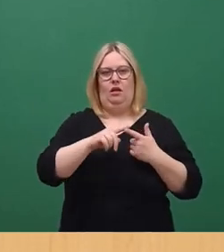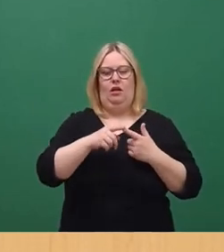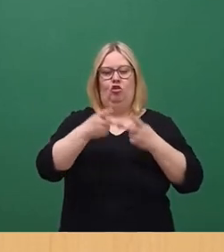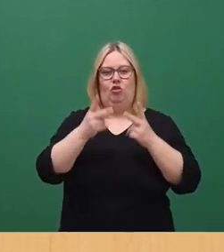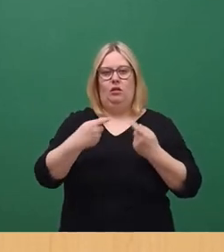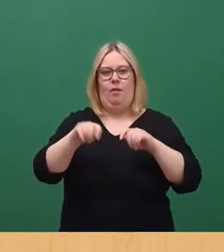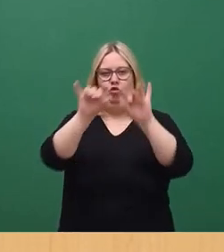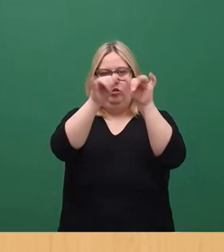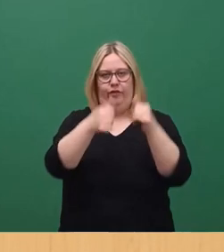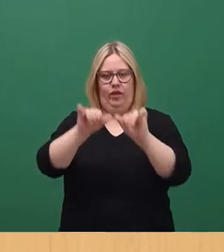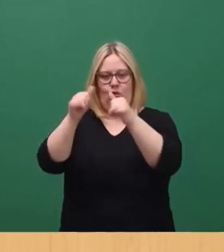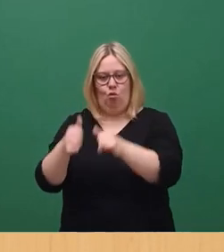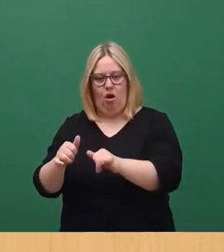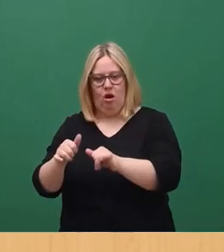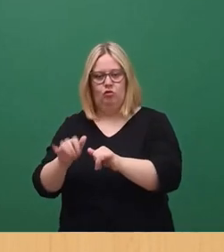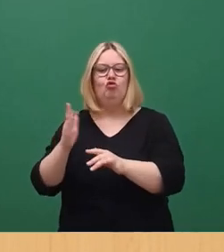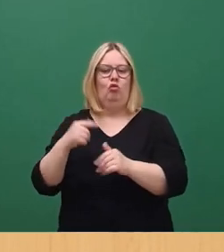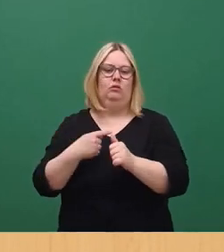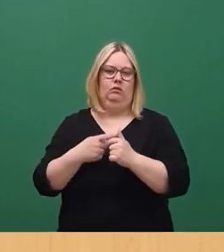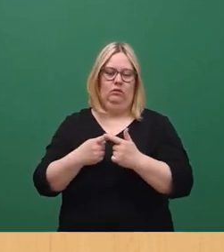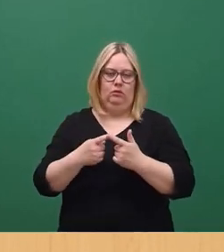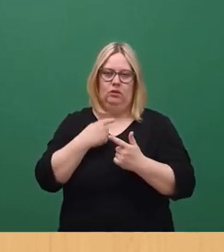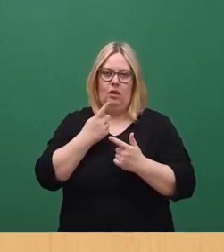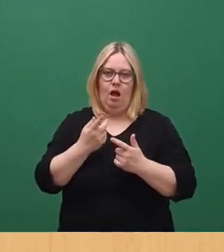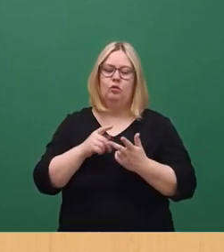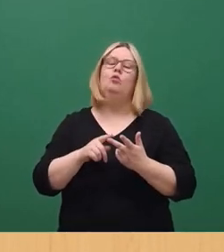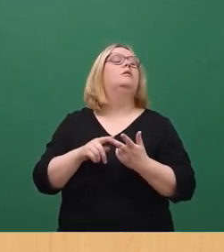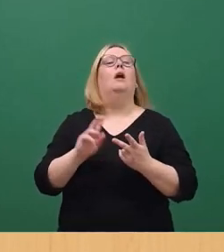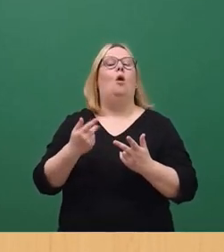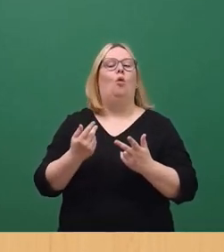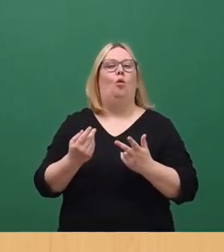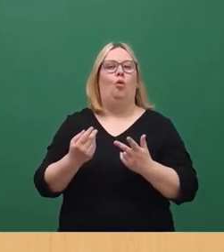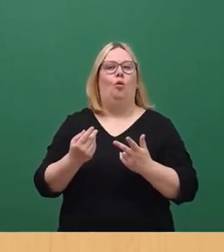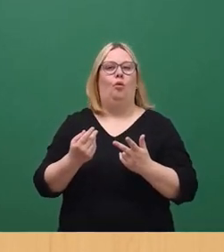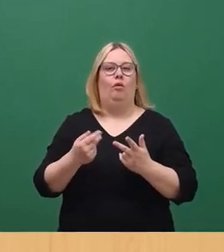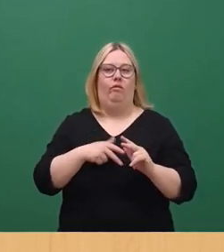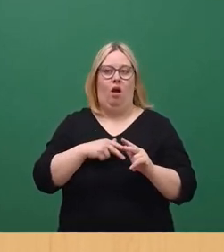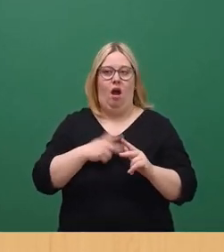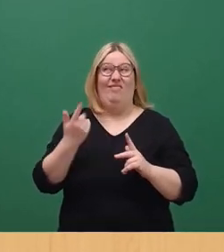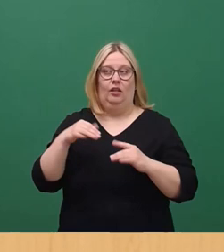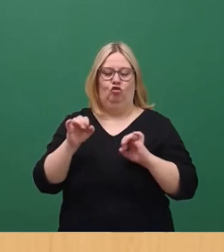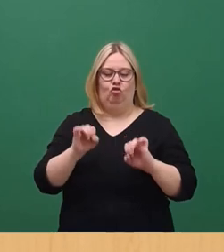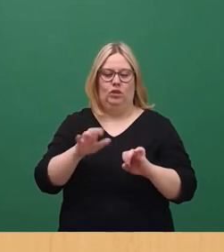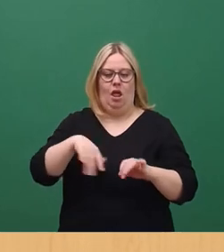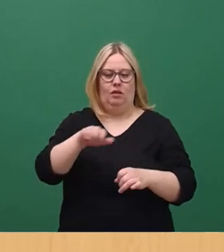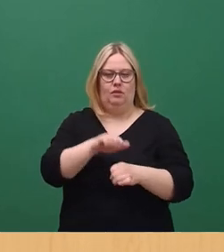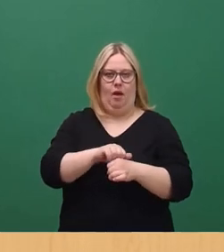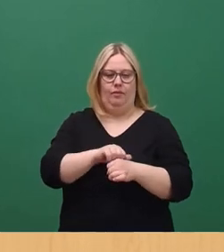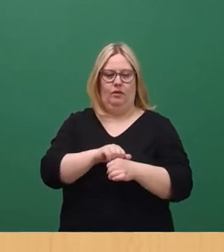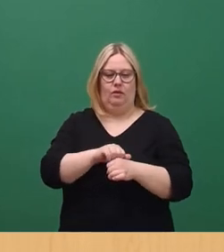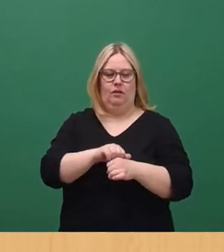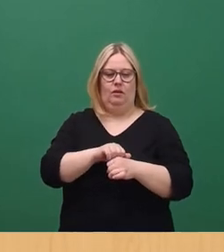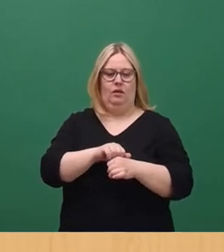Figuren, das ist bereits erwähnt worden und in der Tat erfolgte die Unterschutzstellung durch das Landesamt für Denkmalpflege